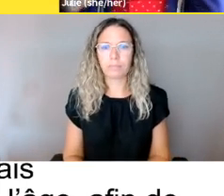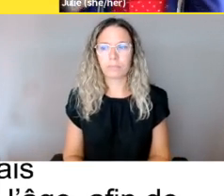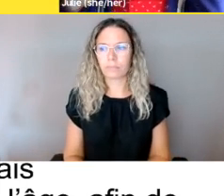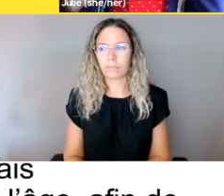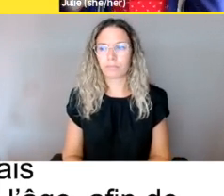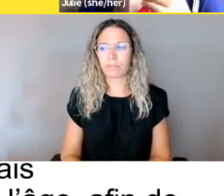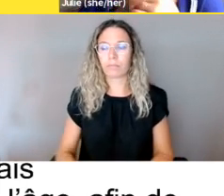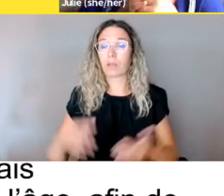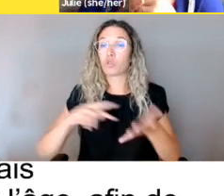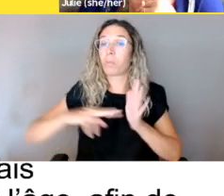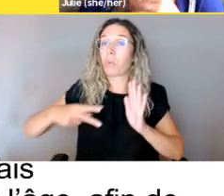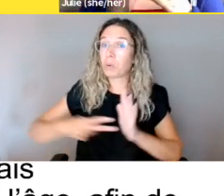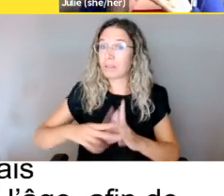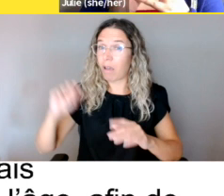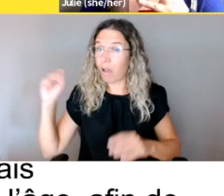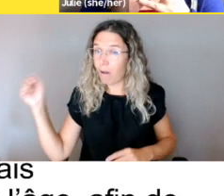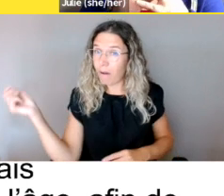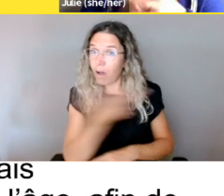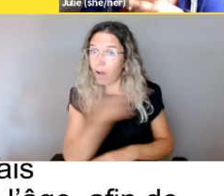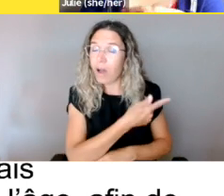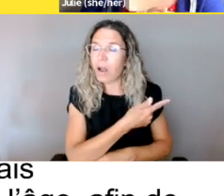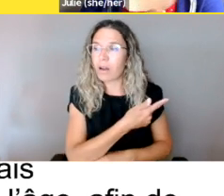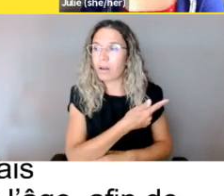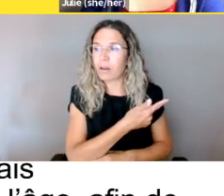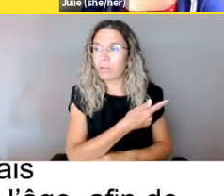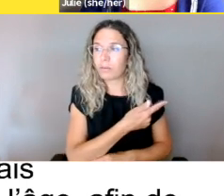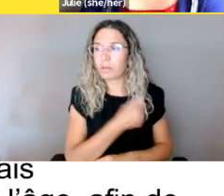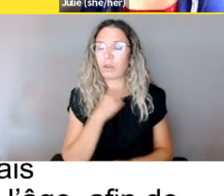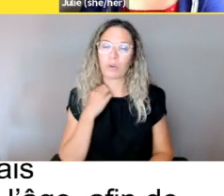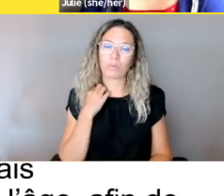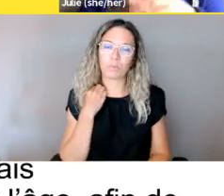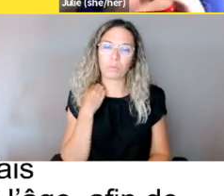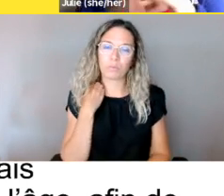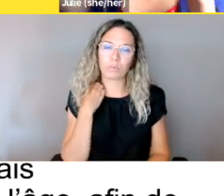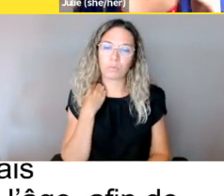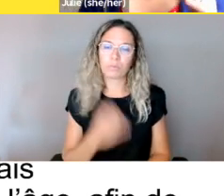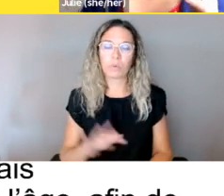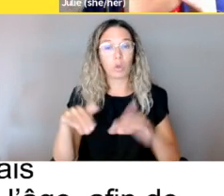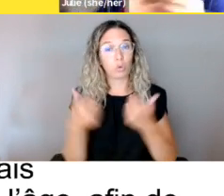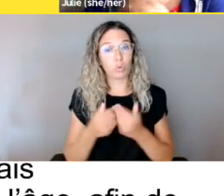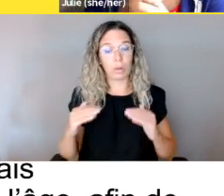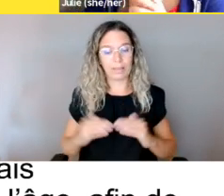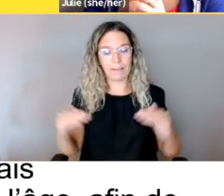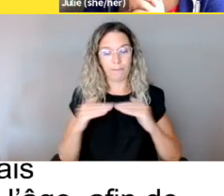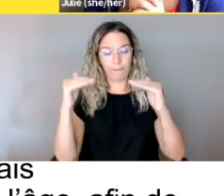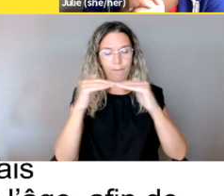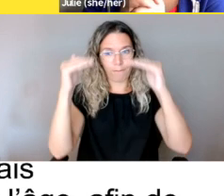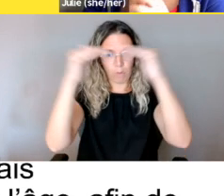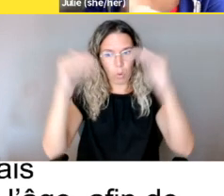théorie, tous les niveaux, tous